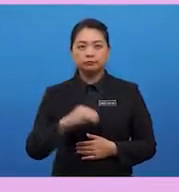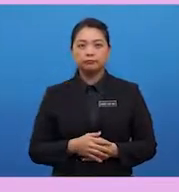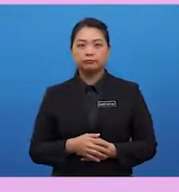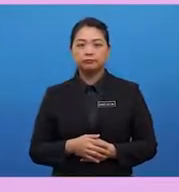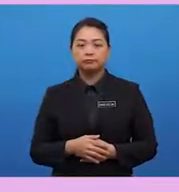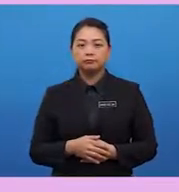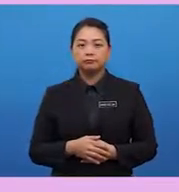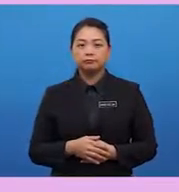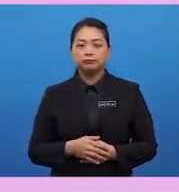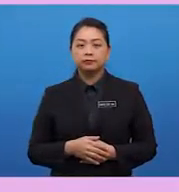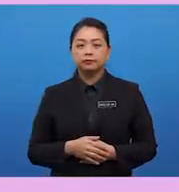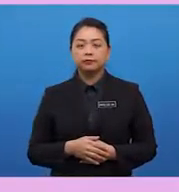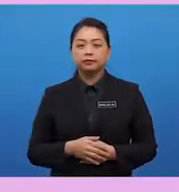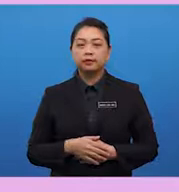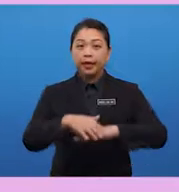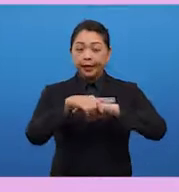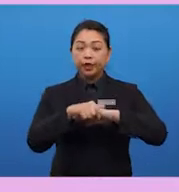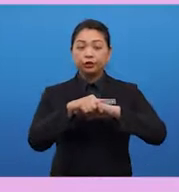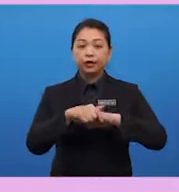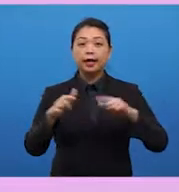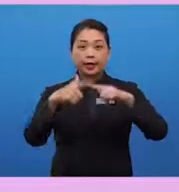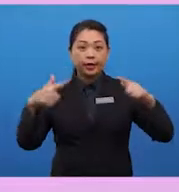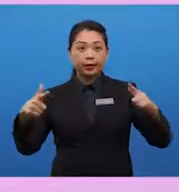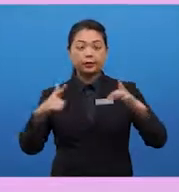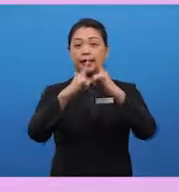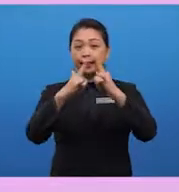an English language camp